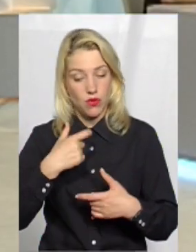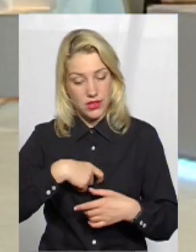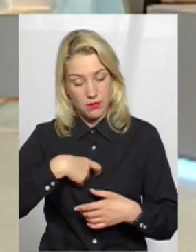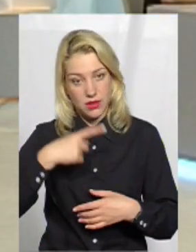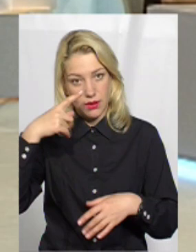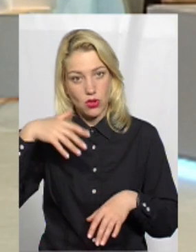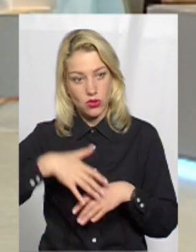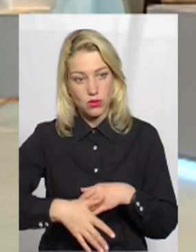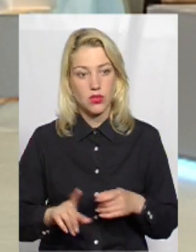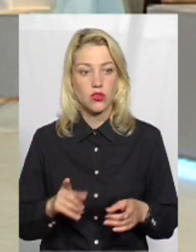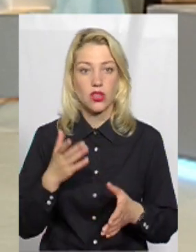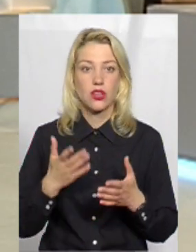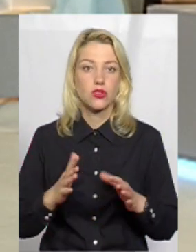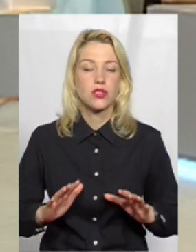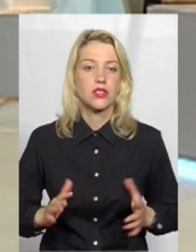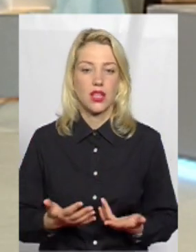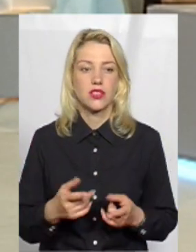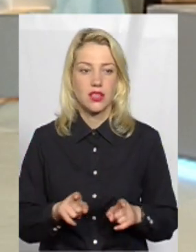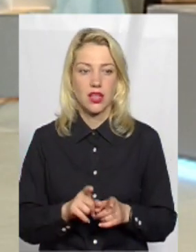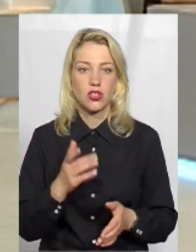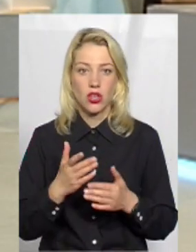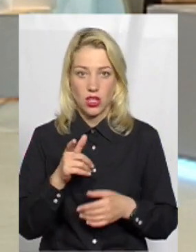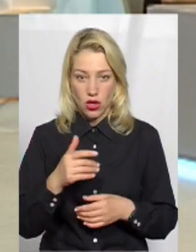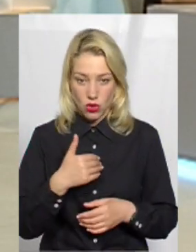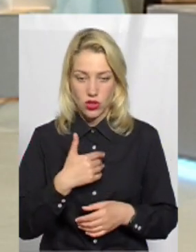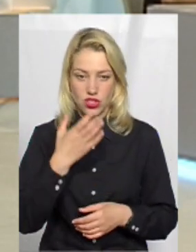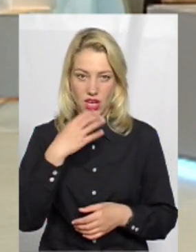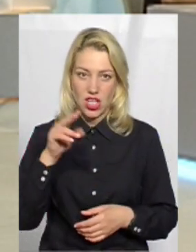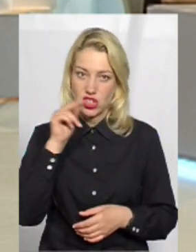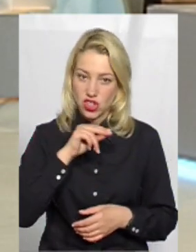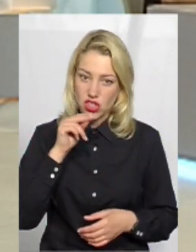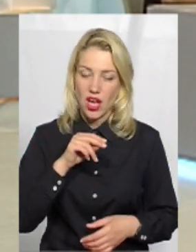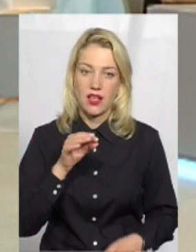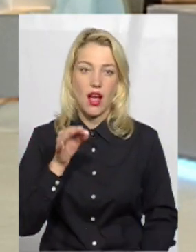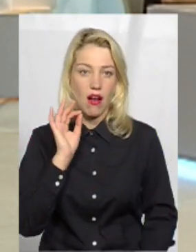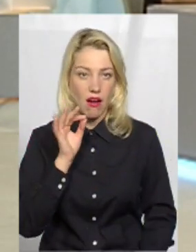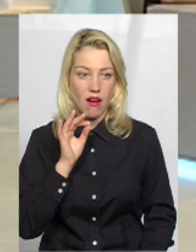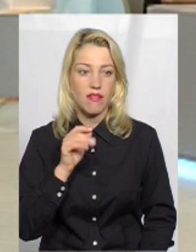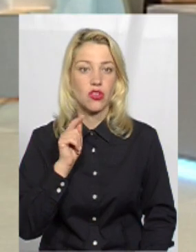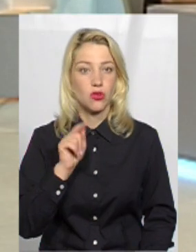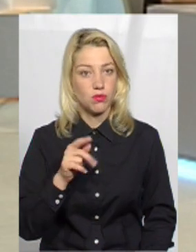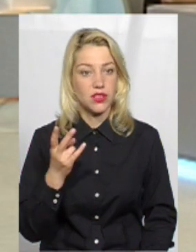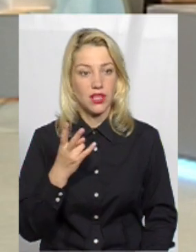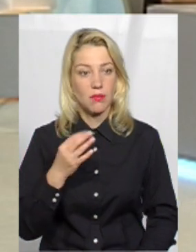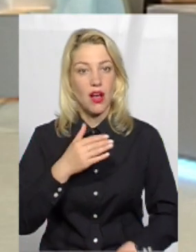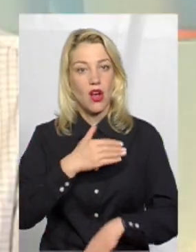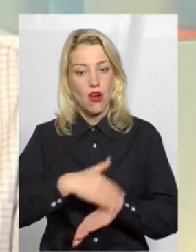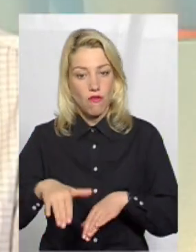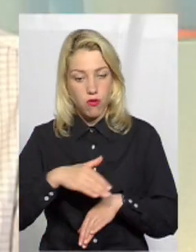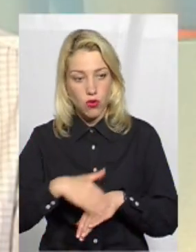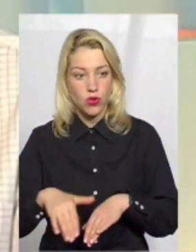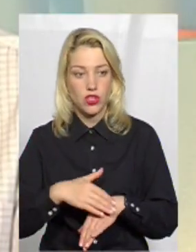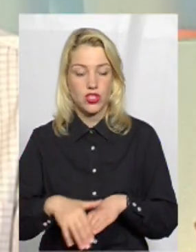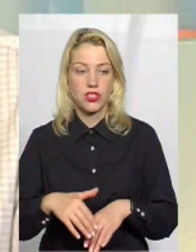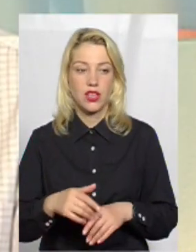розуміти, що якщо станеться так, що ти захочеш гарячого чаю чи кави, то тобі доведеться навіть у вуличній кав'ярні на